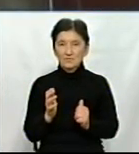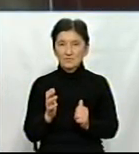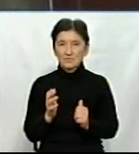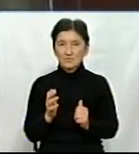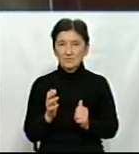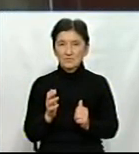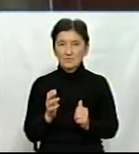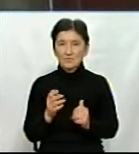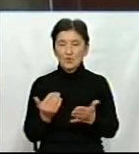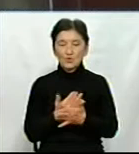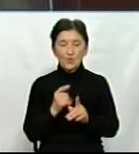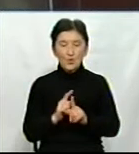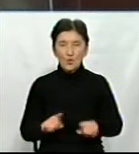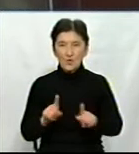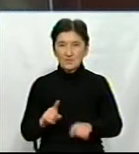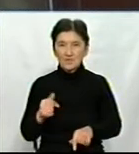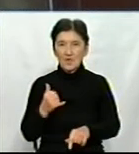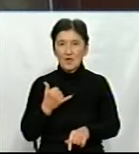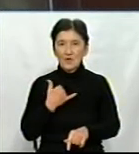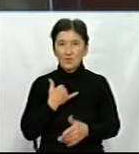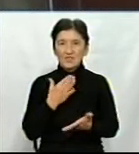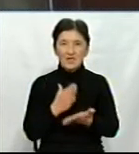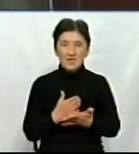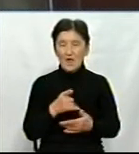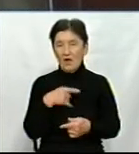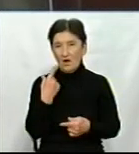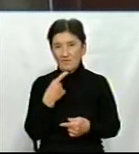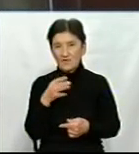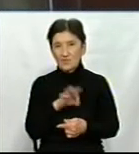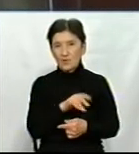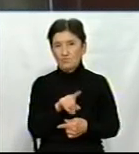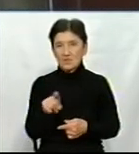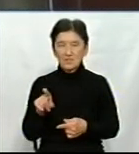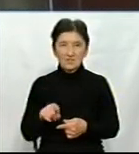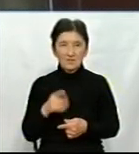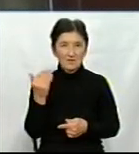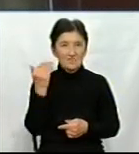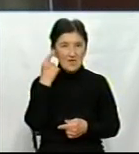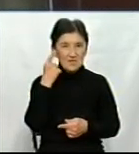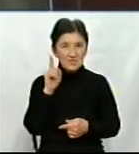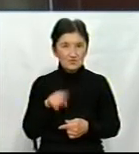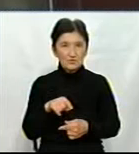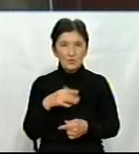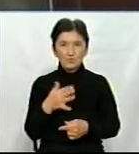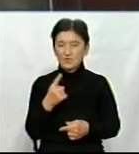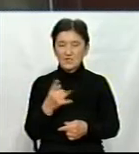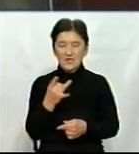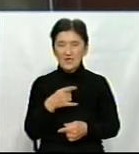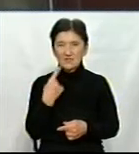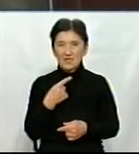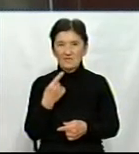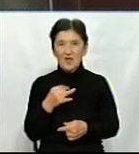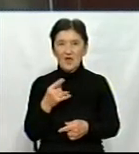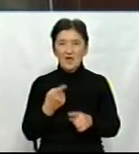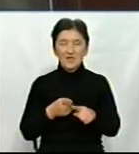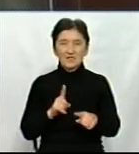Такі ноу-хау в нашій області вони є, але говорити про них на сьогодні, ви знаєте і не раз говорите, це і раллики,